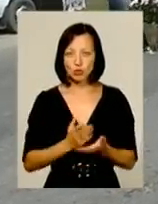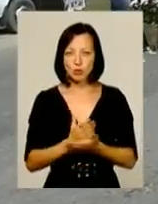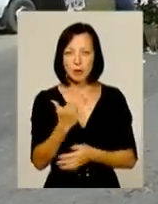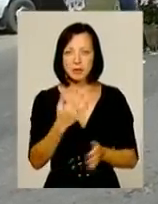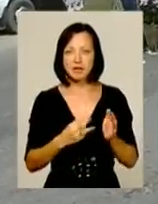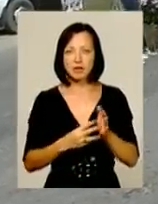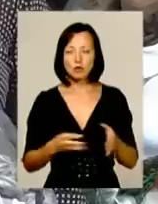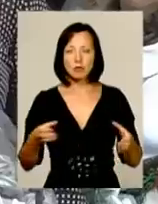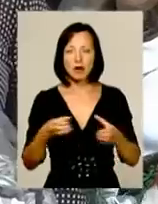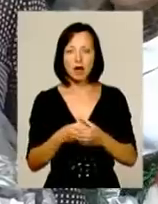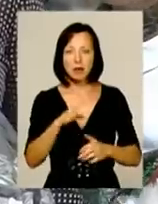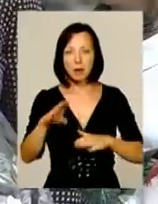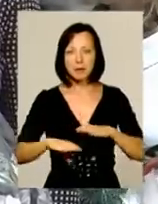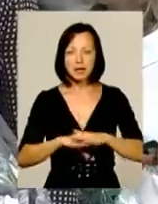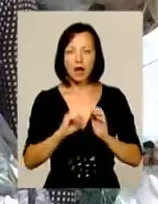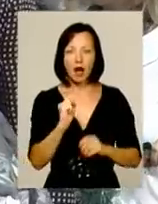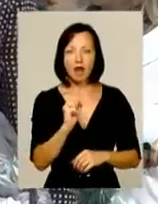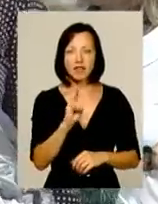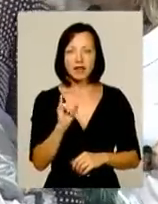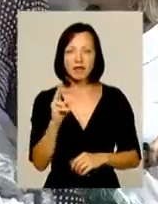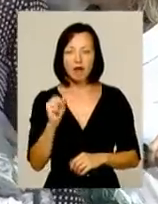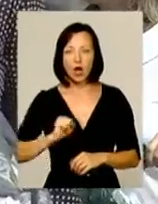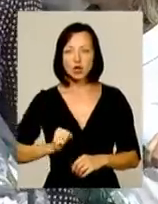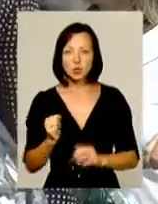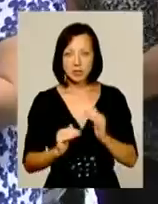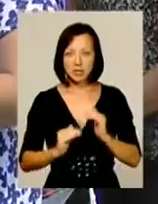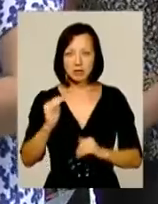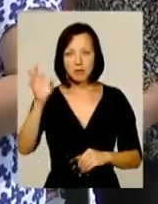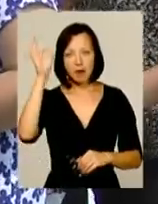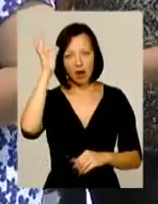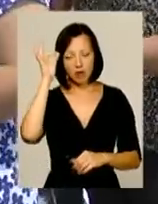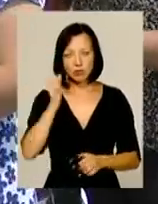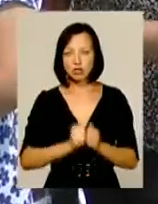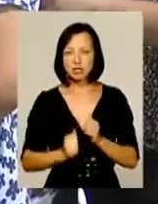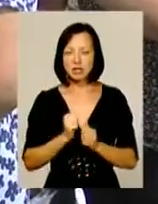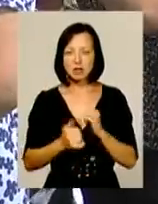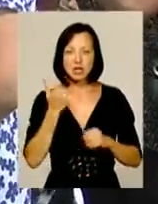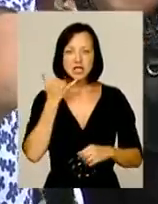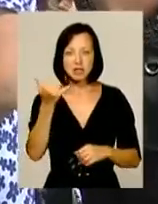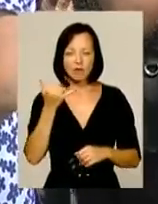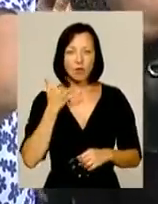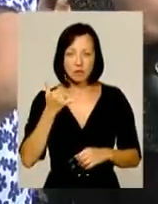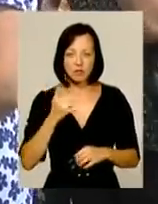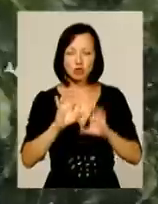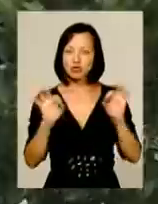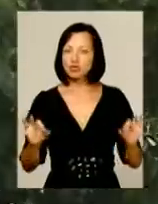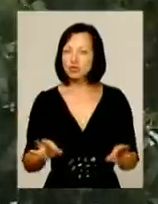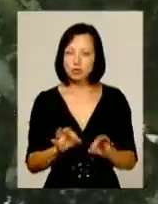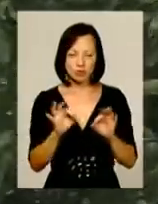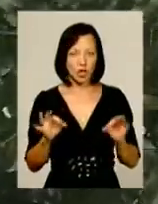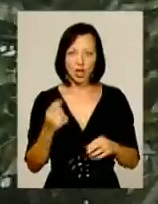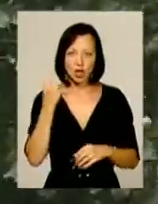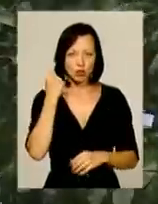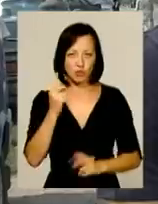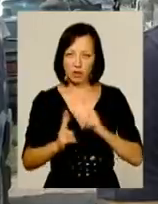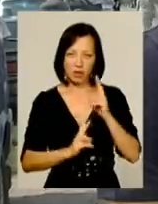в 58-й бригаді під Авдіївкою. Друг дитинства – теж Ігор. Пригадує – частенько зідзвонювався з бійцем та жодного разу не чув від